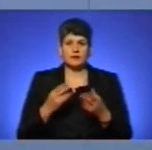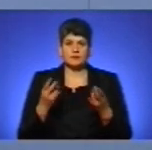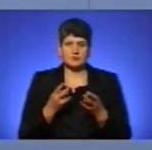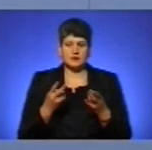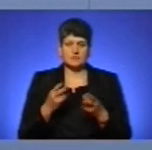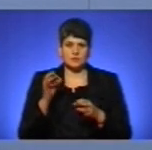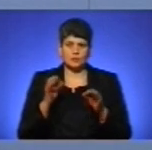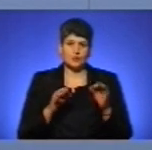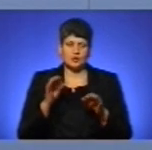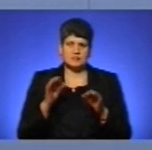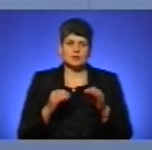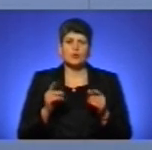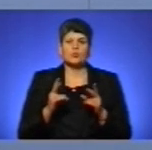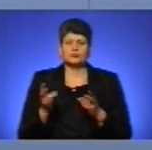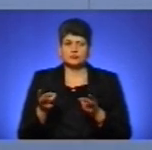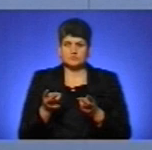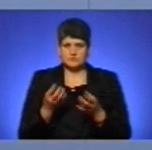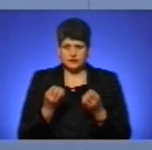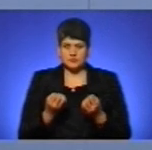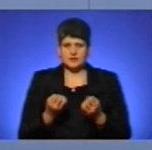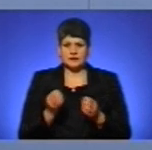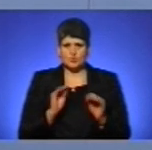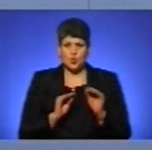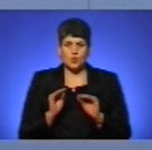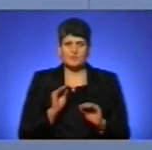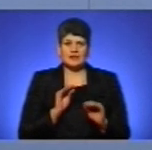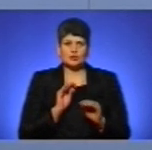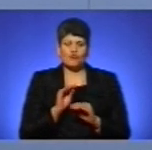процент, який ми потребуємо на доукомплектування.